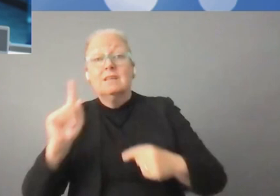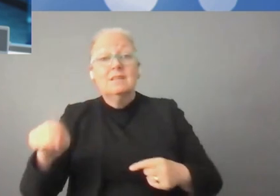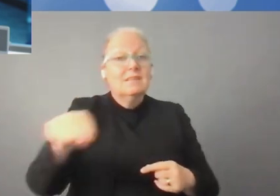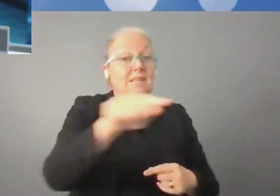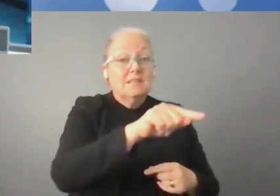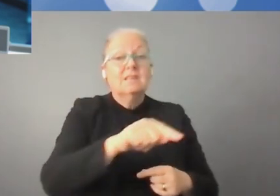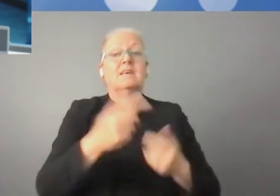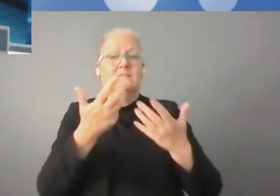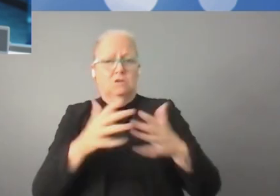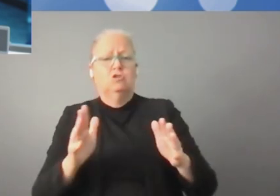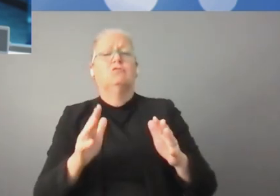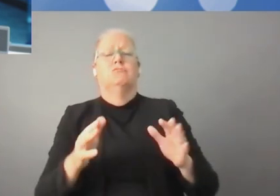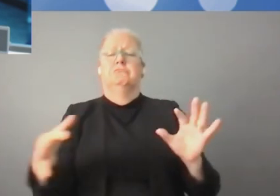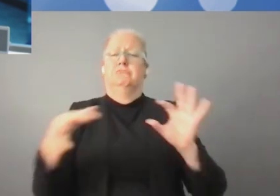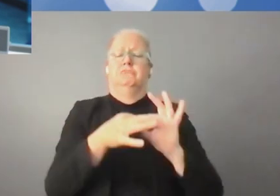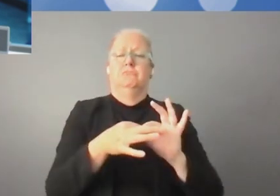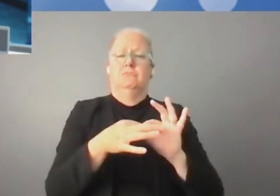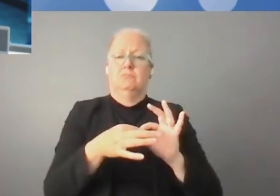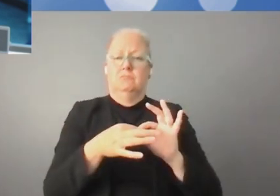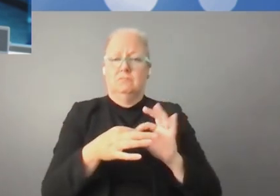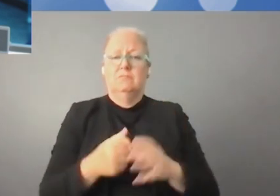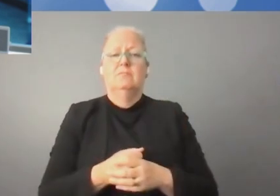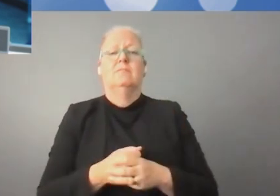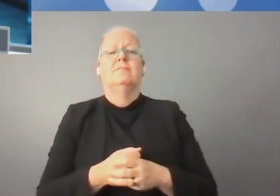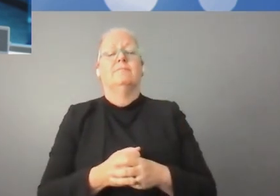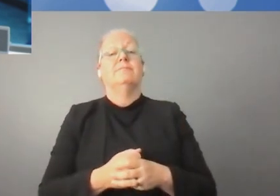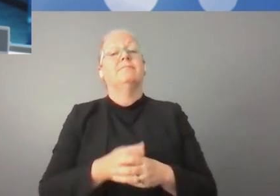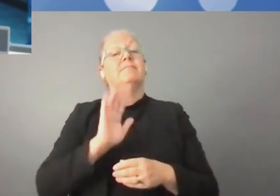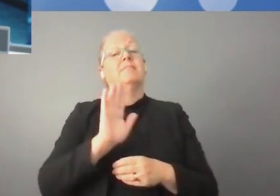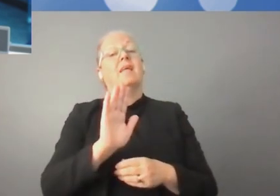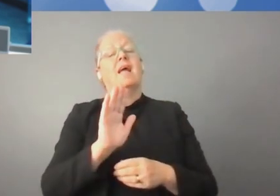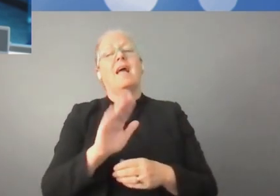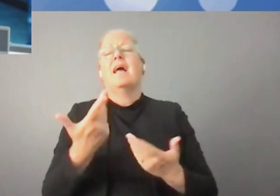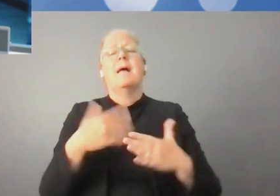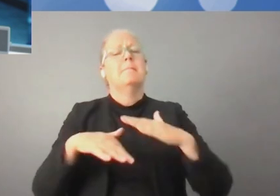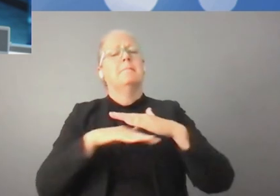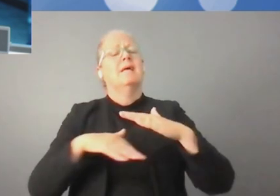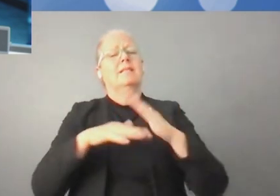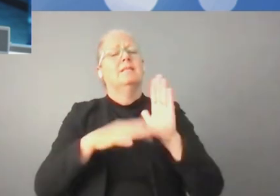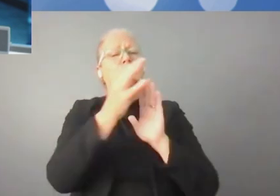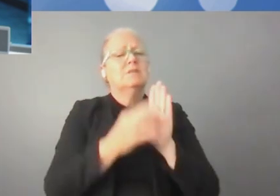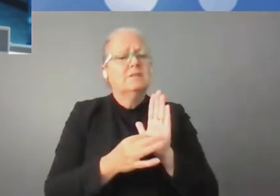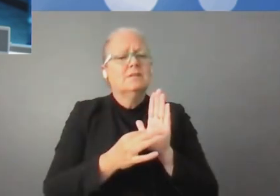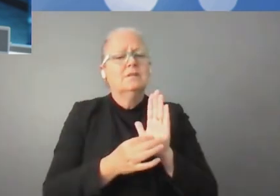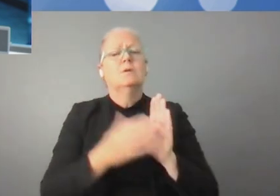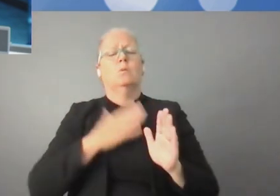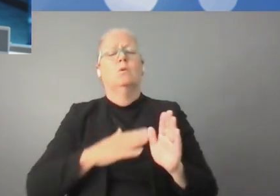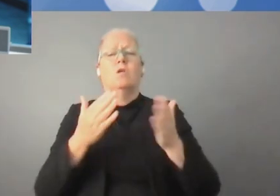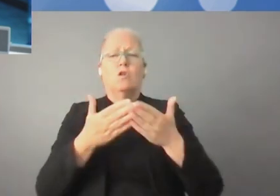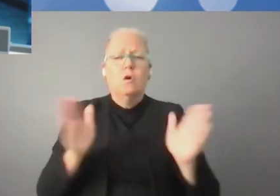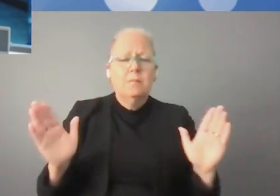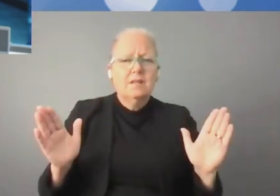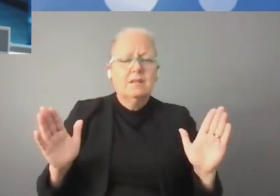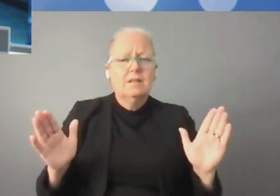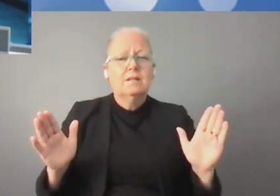'intelligence artificielle qui a été signé par les représentants des universités, des fondations et des entreprises. Dans le